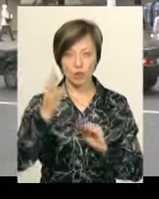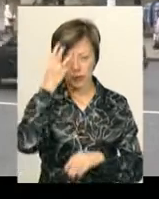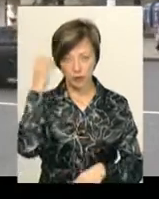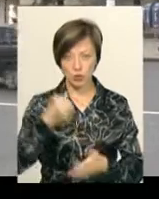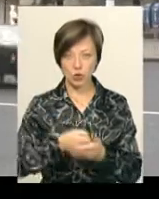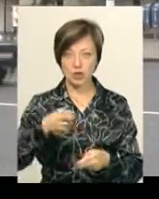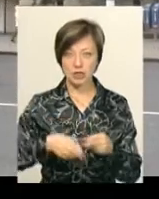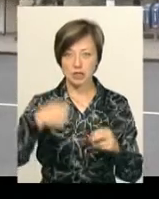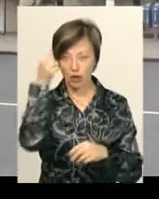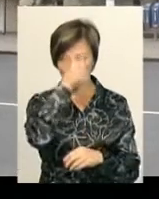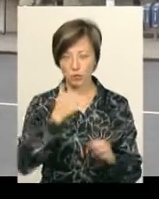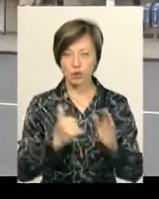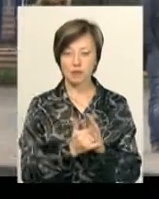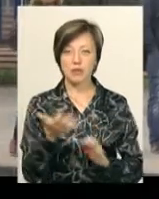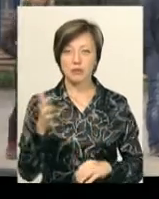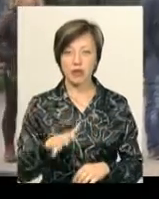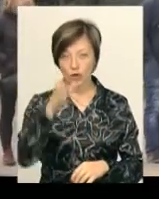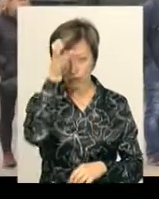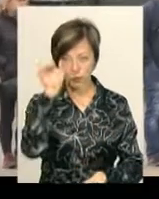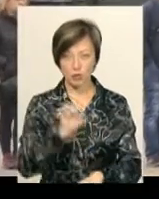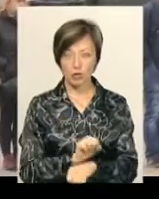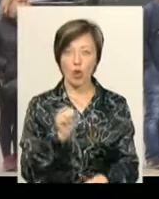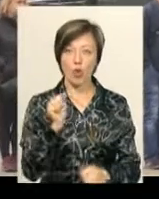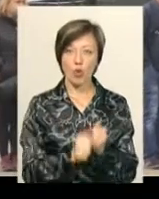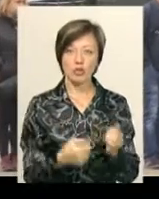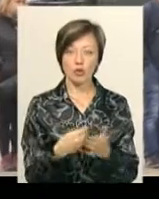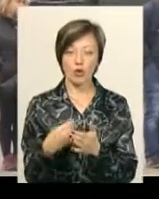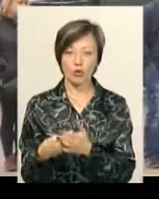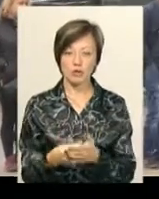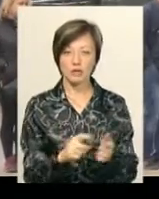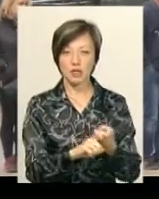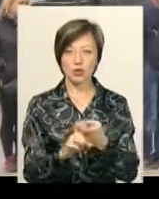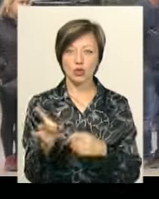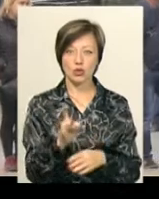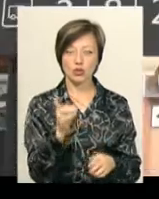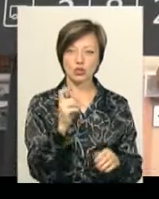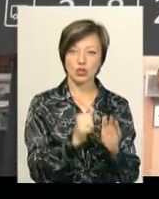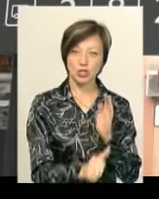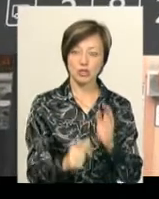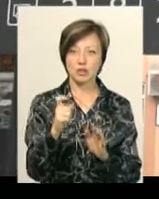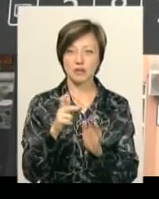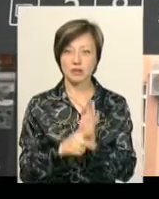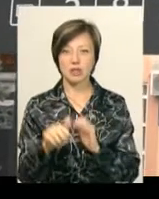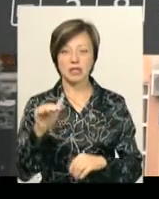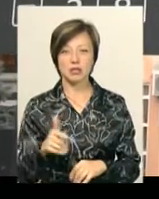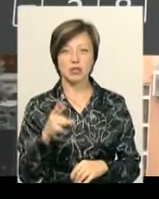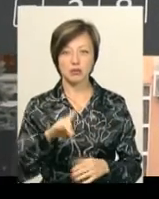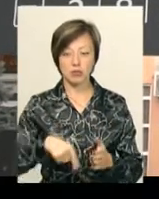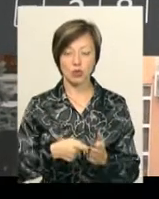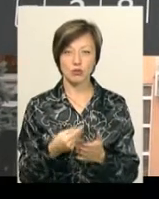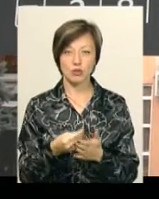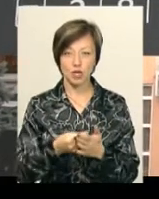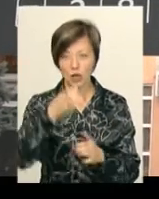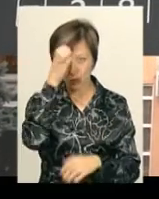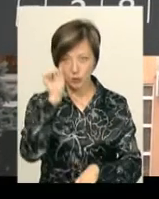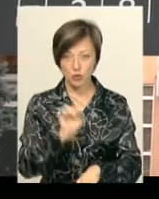кінця року мають встановити п'ять розумних зупинок. Кожна коштує, в залежності від розміру, від 160 до 180 тисяч гривень. З міського бюджету